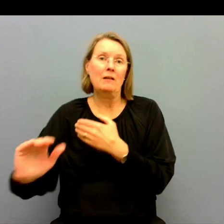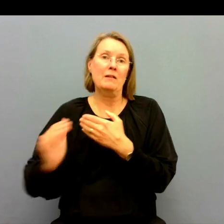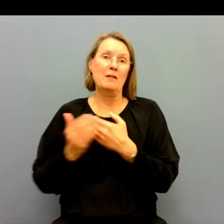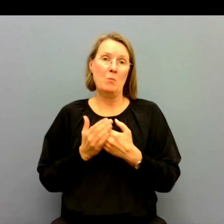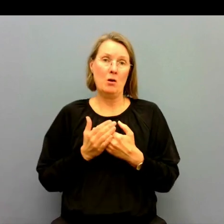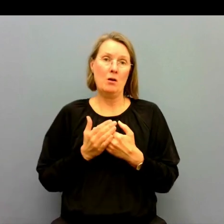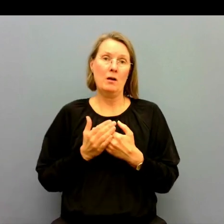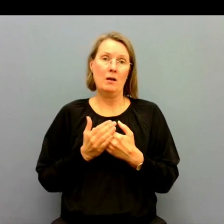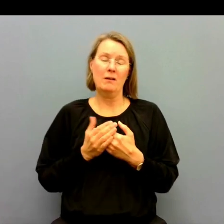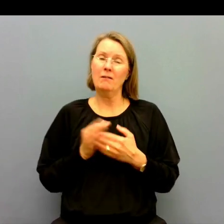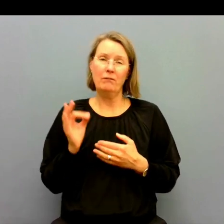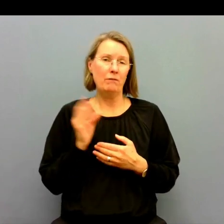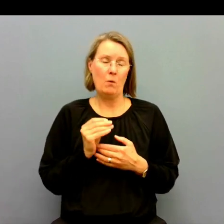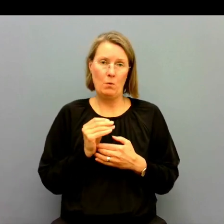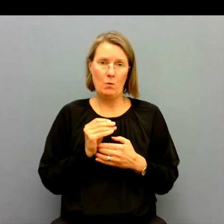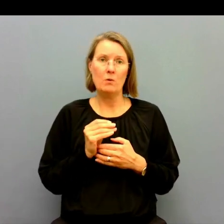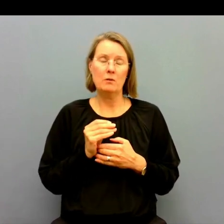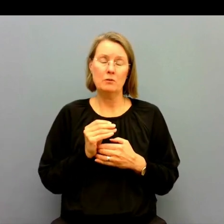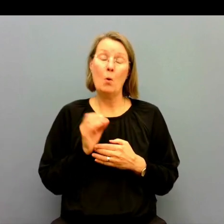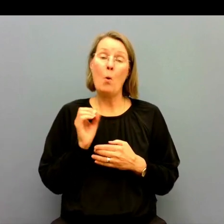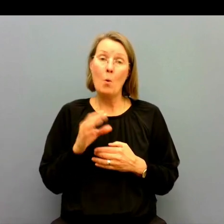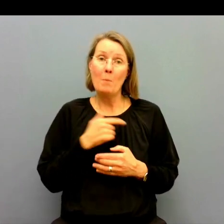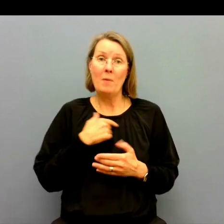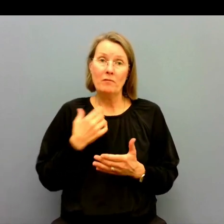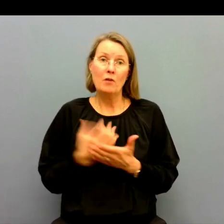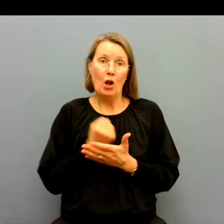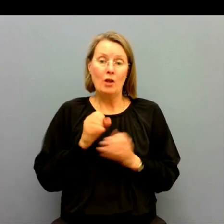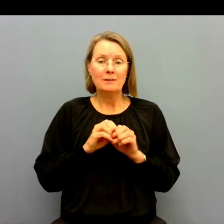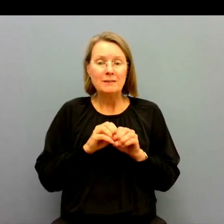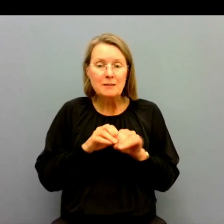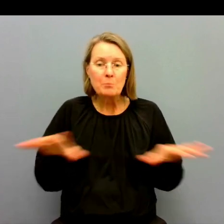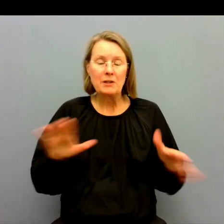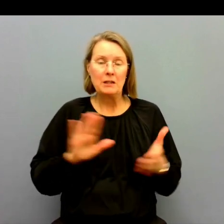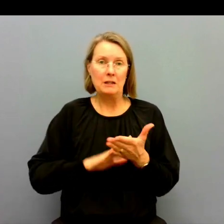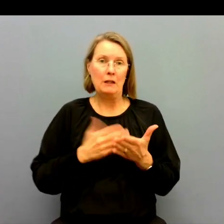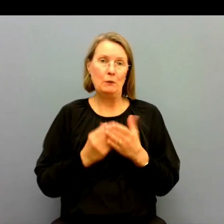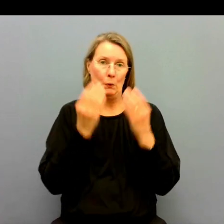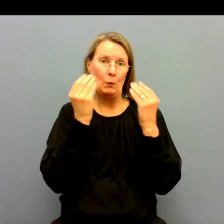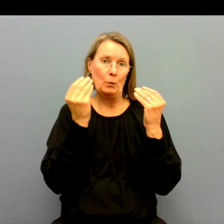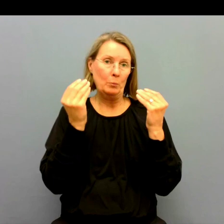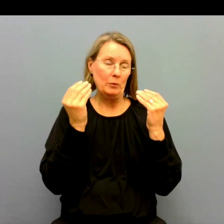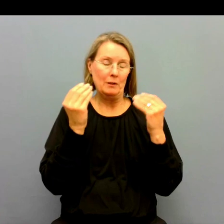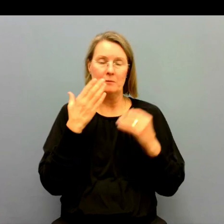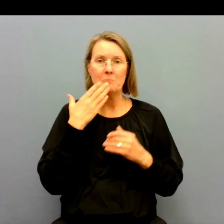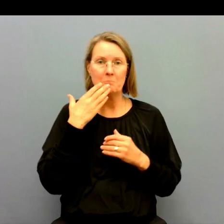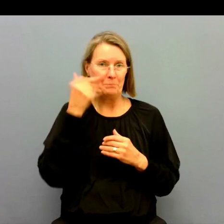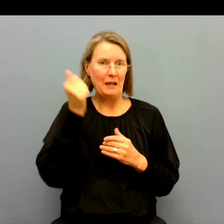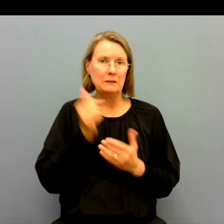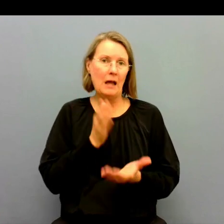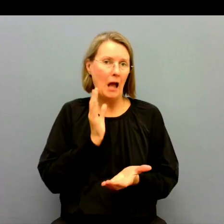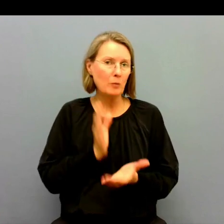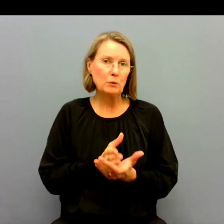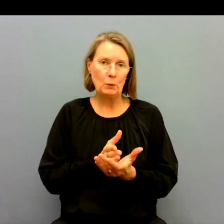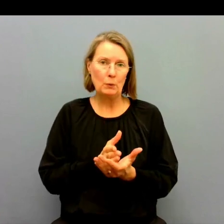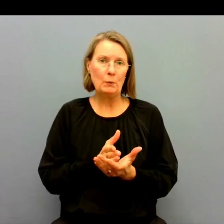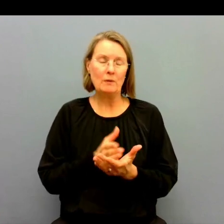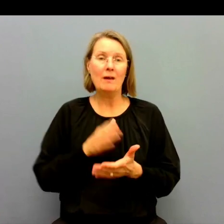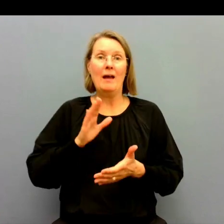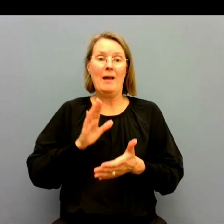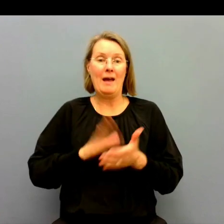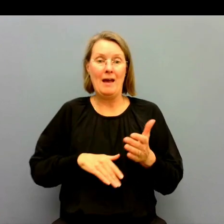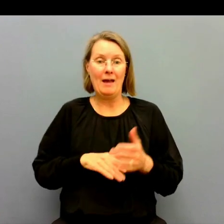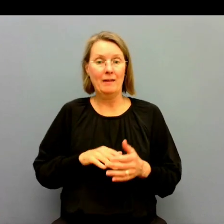hem igen. Så att en större spridning av tolkutbildningar vore ju absolut att